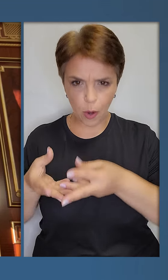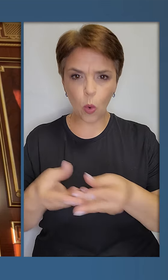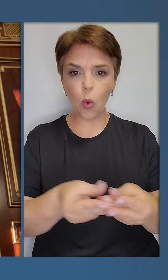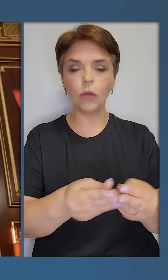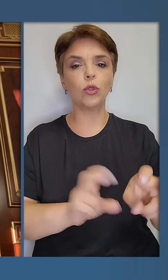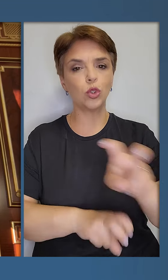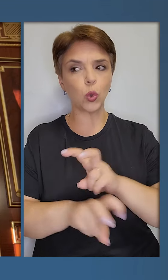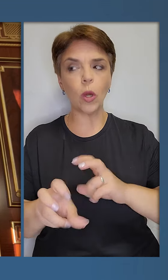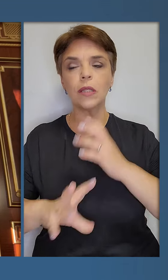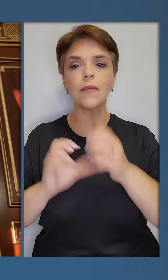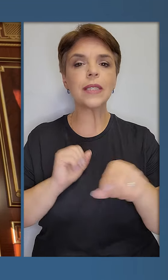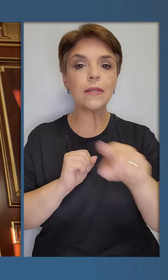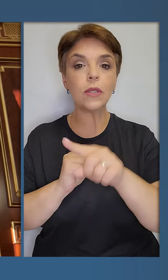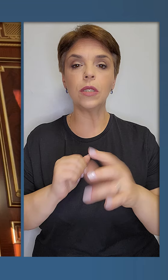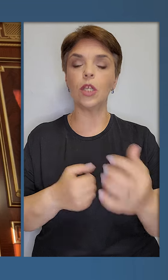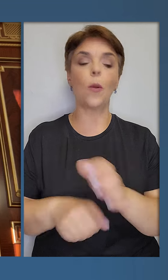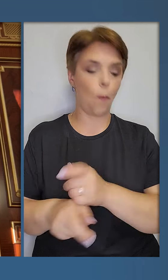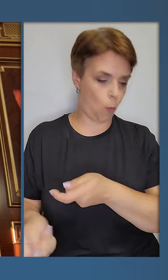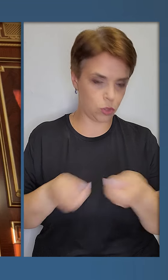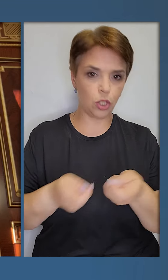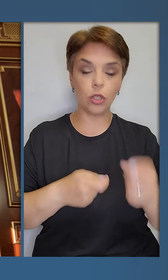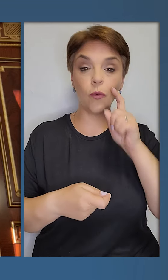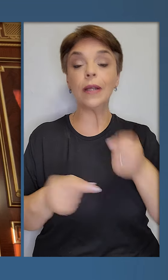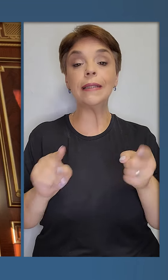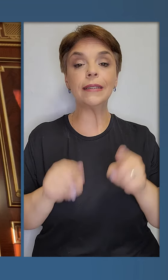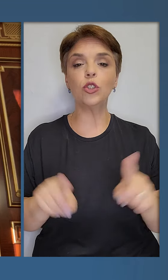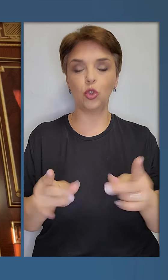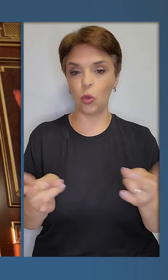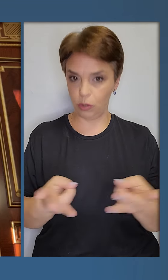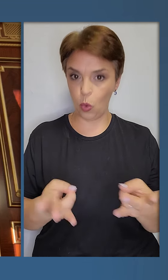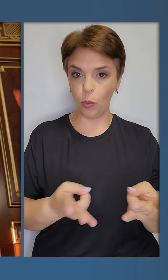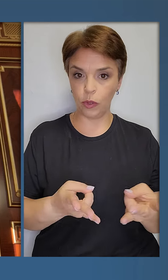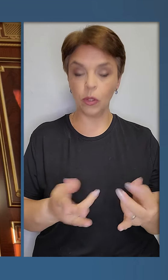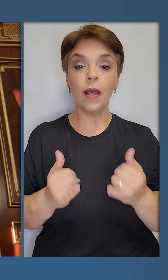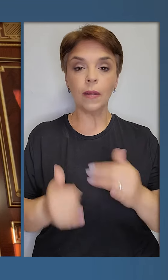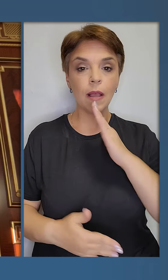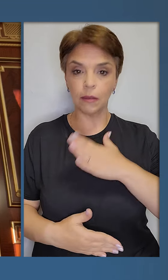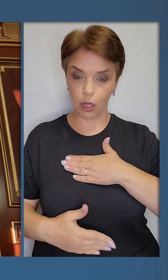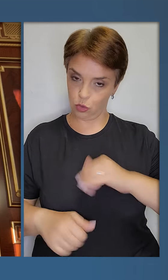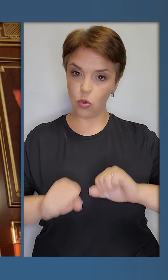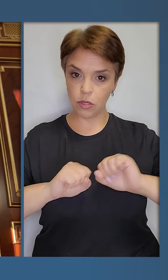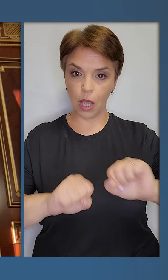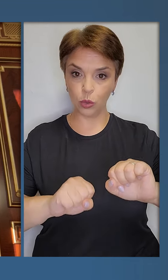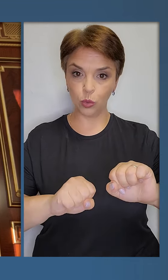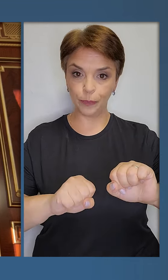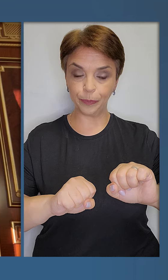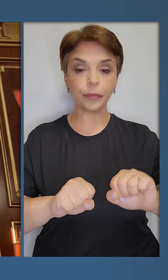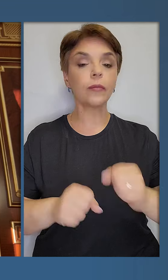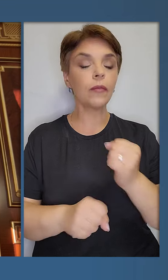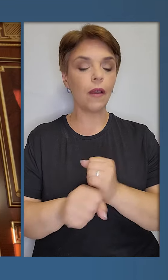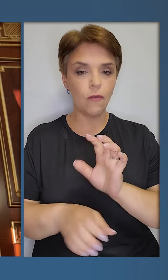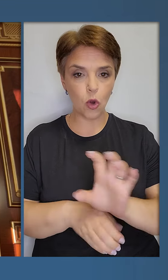Переконувати, шукати у світі і постачати в Україну те, що необхідно для нашого захисту.